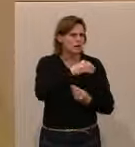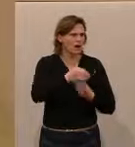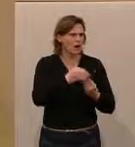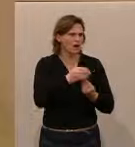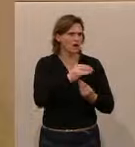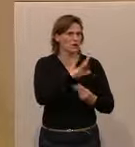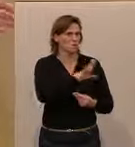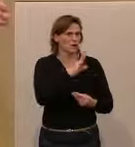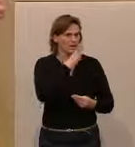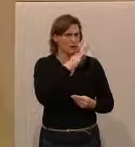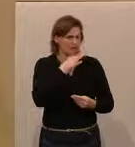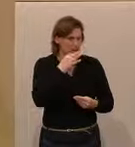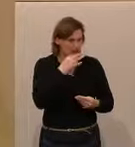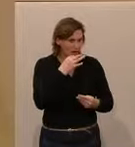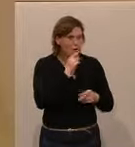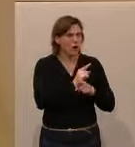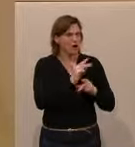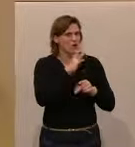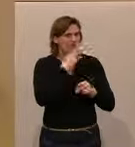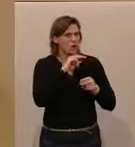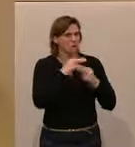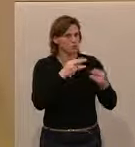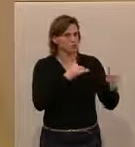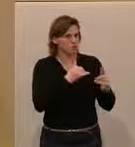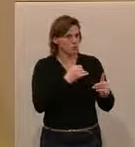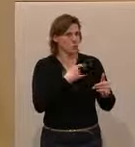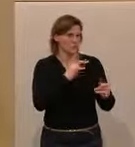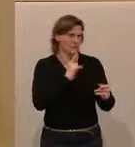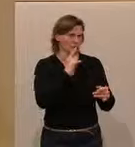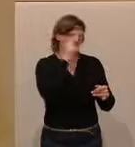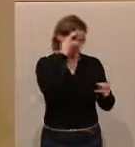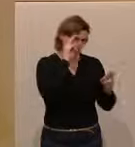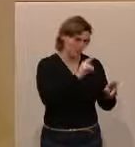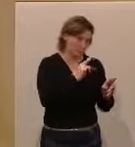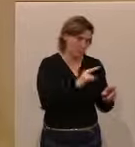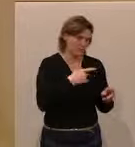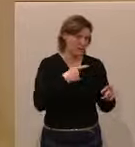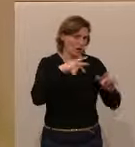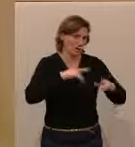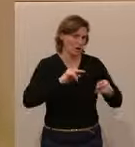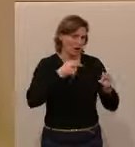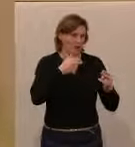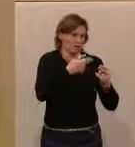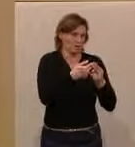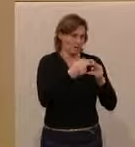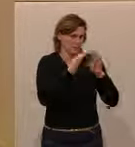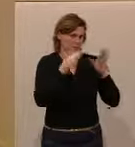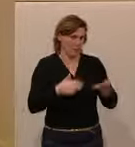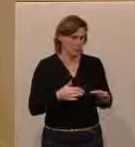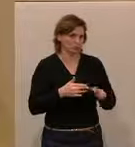auch wenn es eine Frau Bundesminister ist, soll es so entsprechend sein, wie sie es gehört. Auch das würde der Würde des Hauses entsprechen.